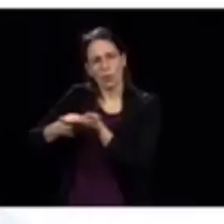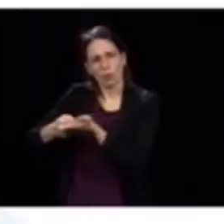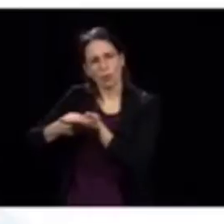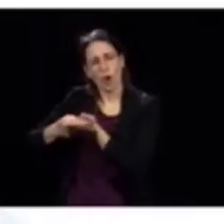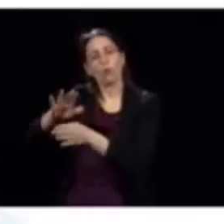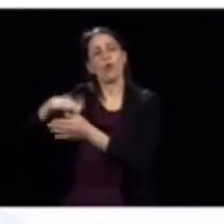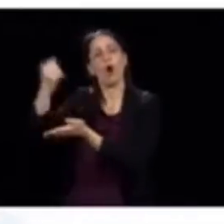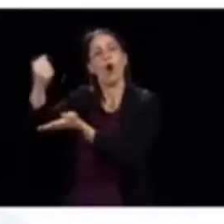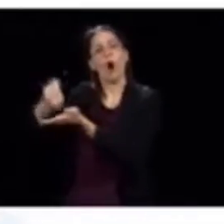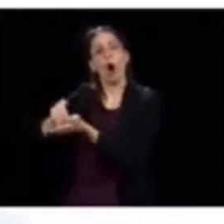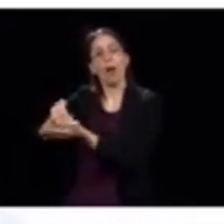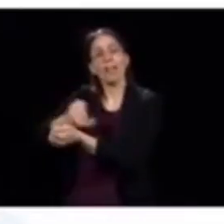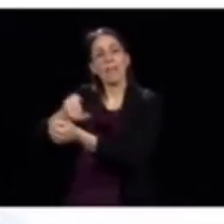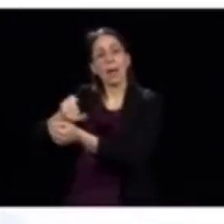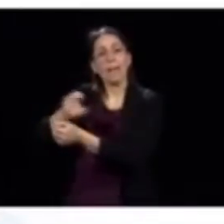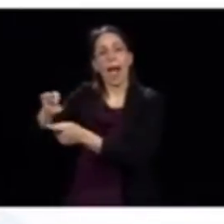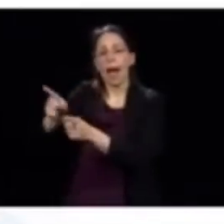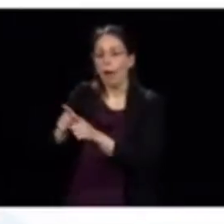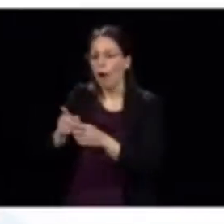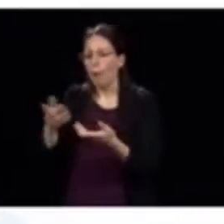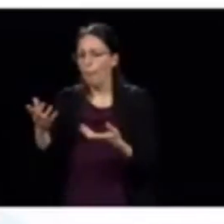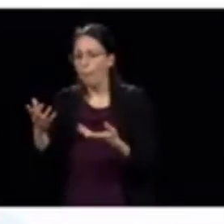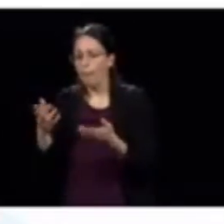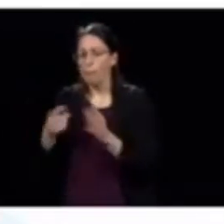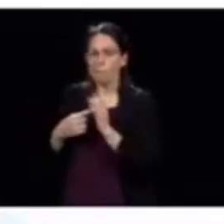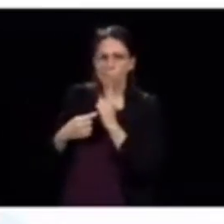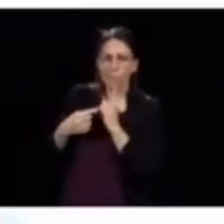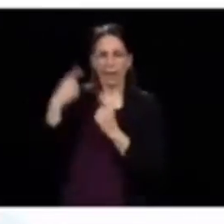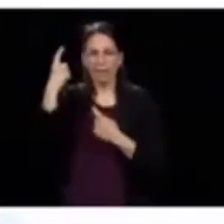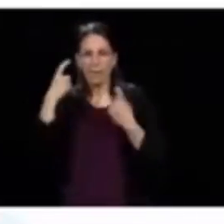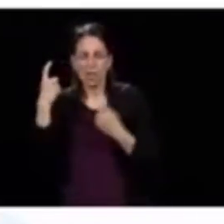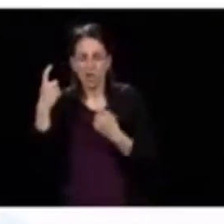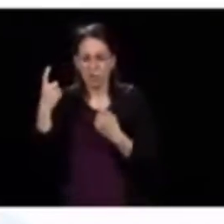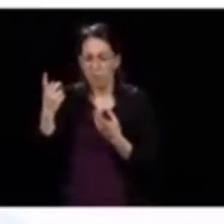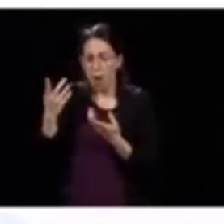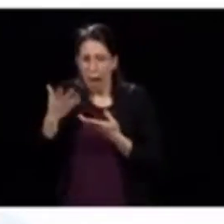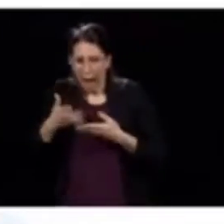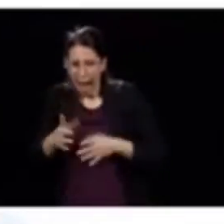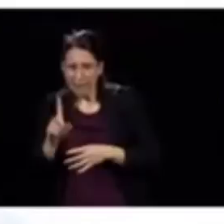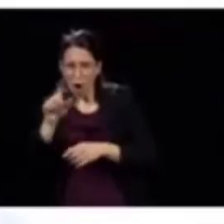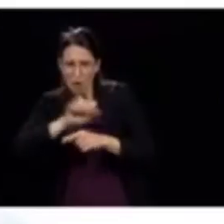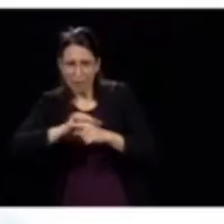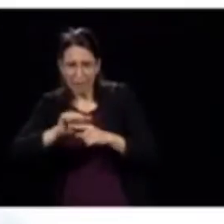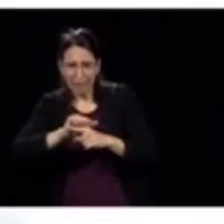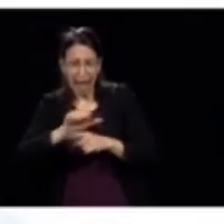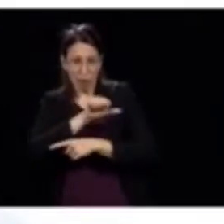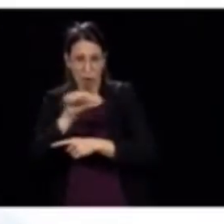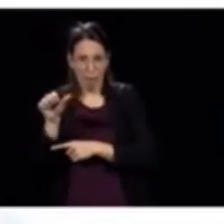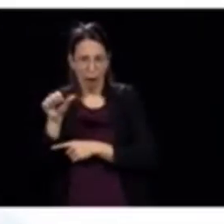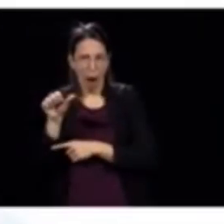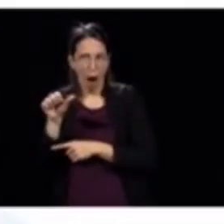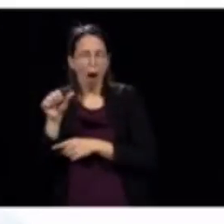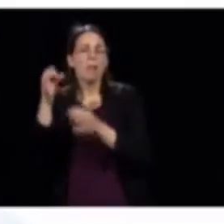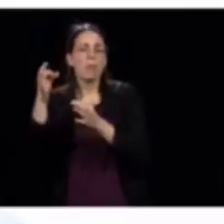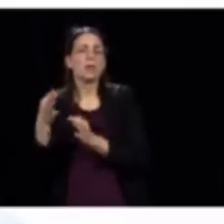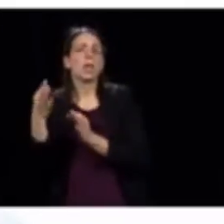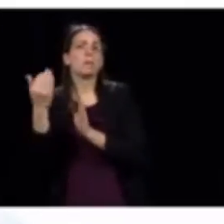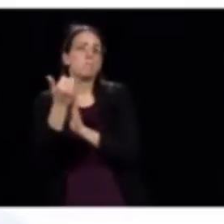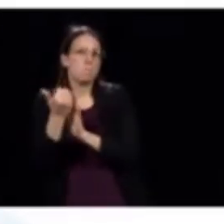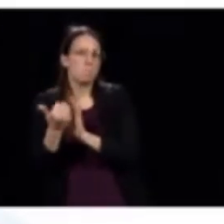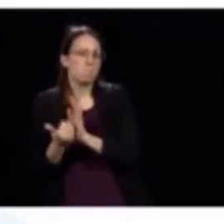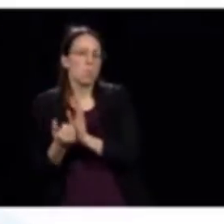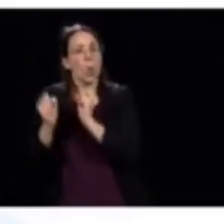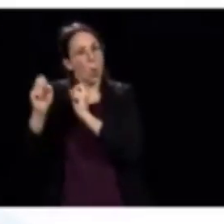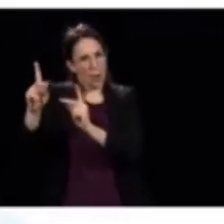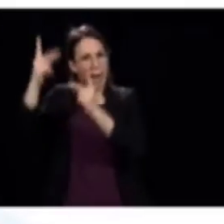Effectivement, c'est pour des finissants où est-ce qu'il restait un stage. Alors, il y eu des modalités prévues et l'Ordre